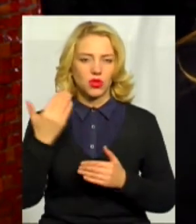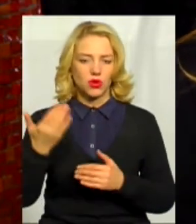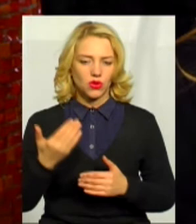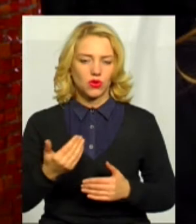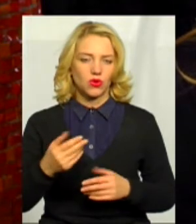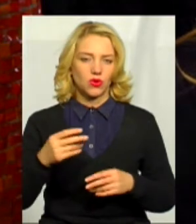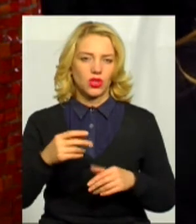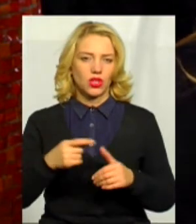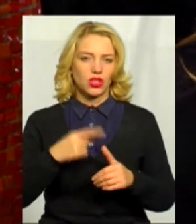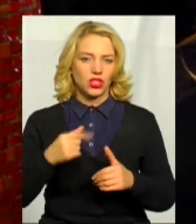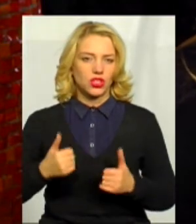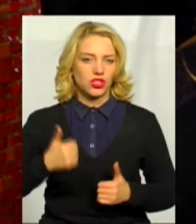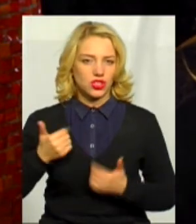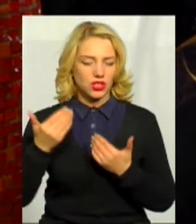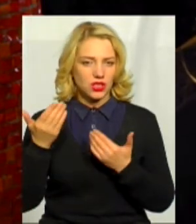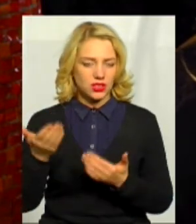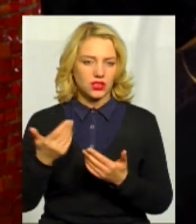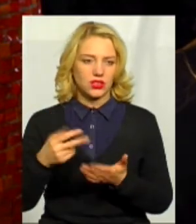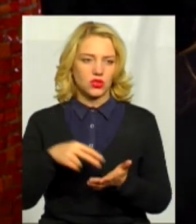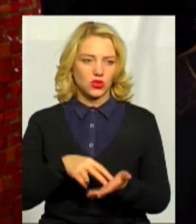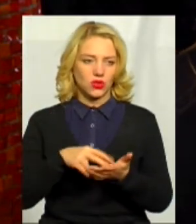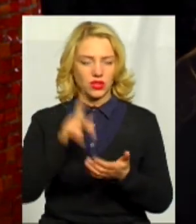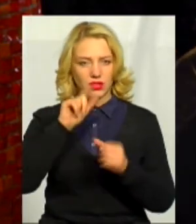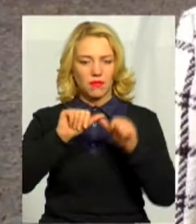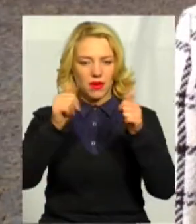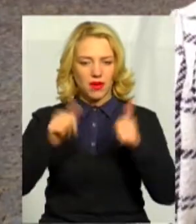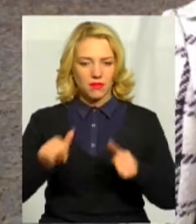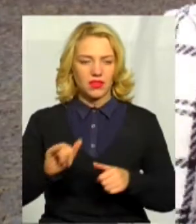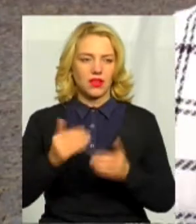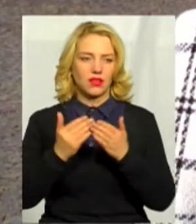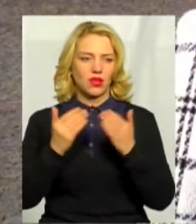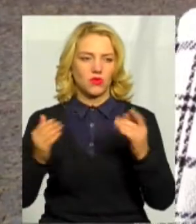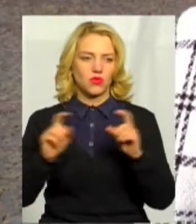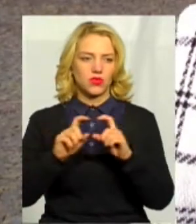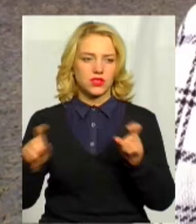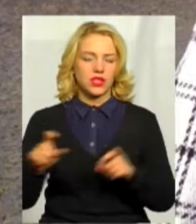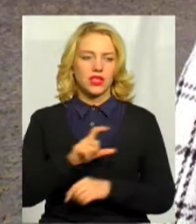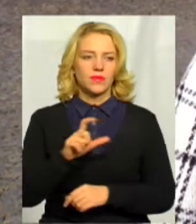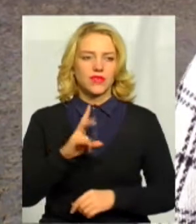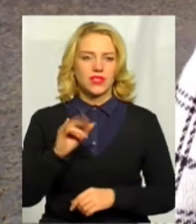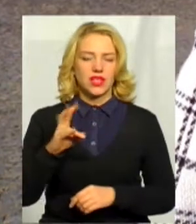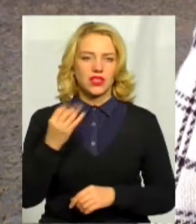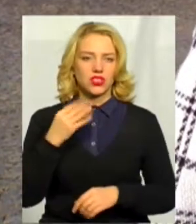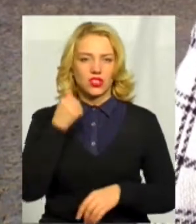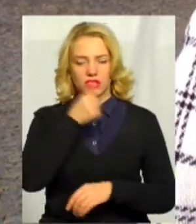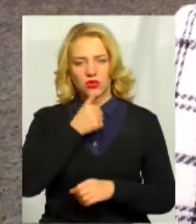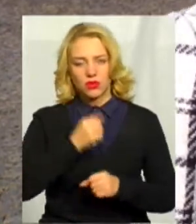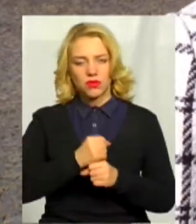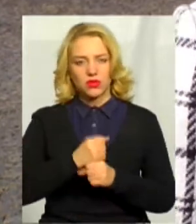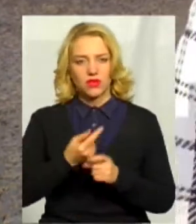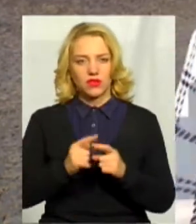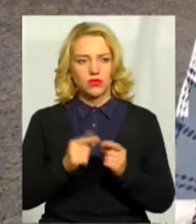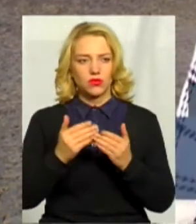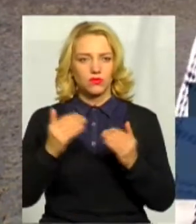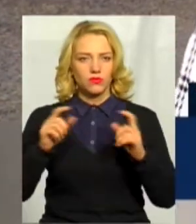Шепетівці стоїть пам'ятник та музей Миколи Островського. Зінаїда Руснак 14 років працювала в музеї Миколи Островського.